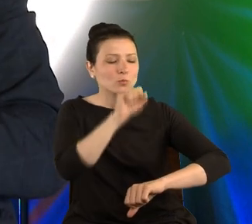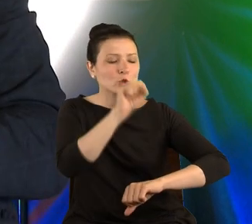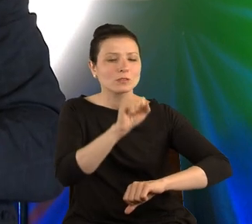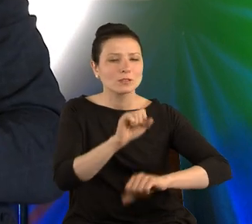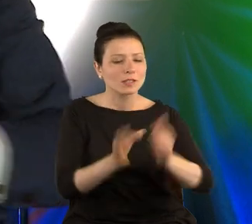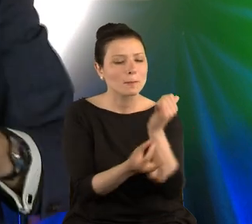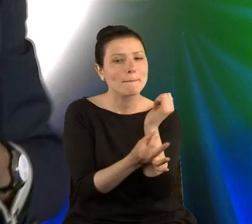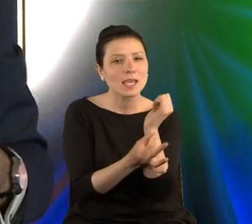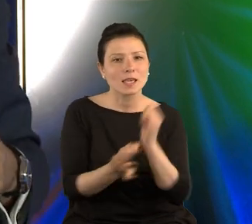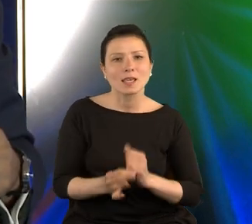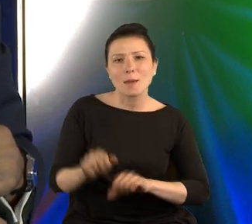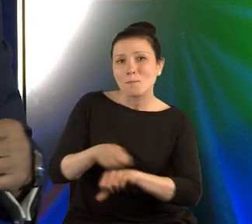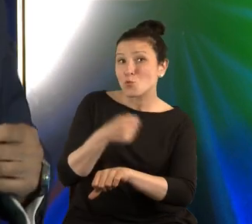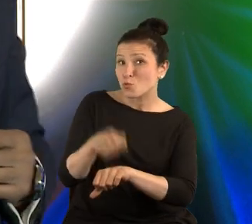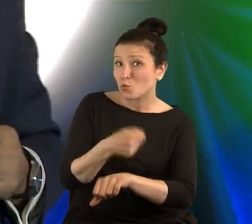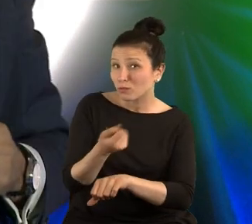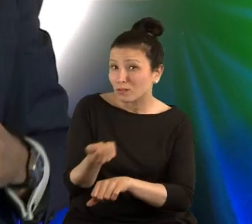spinki, buty